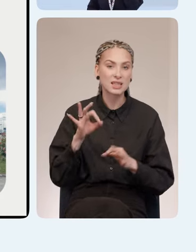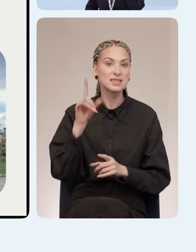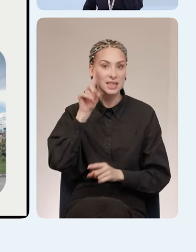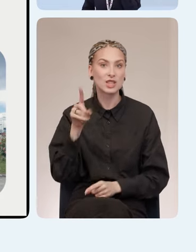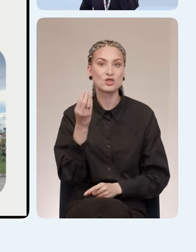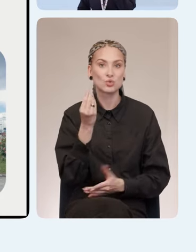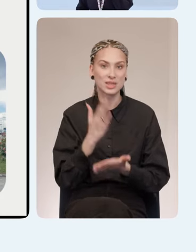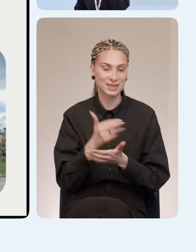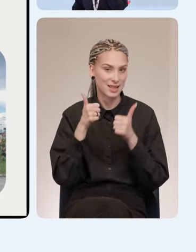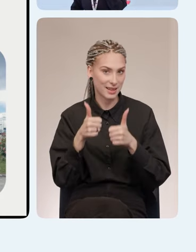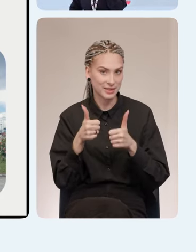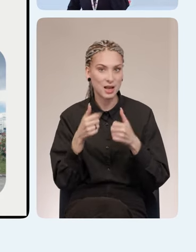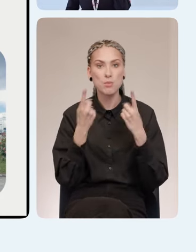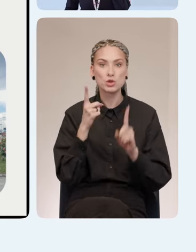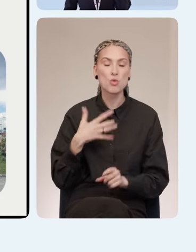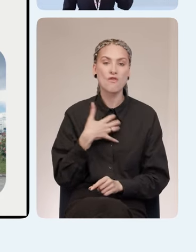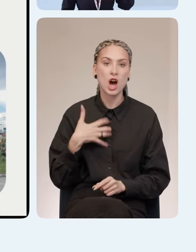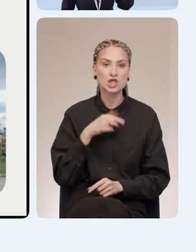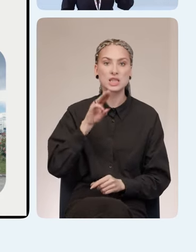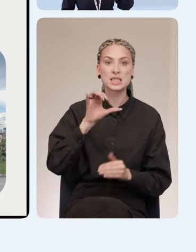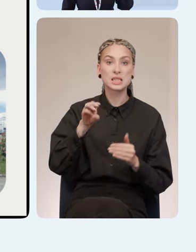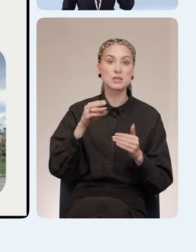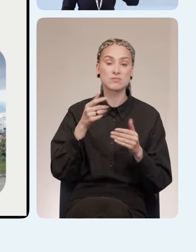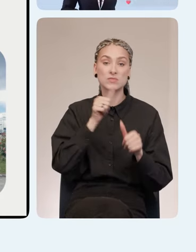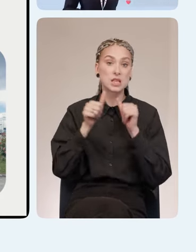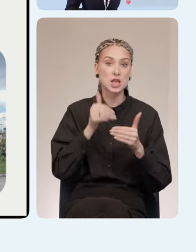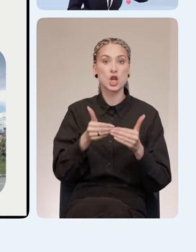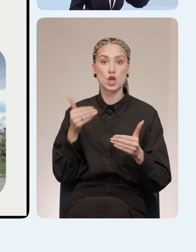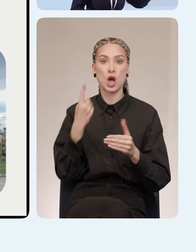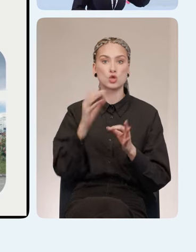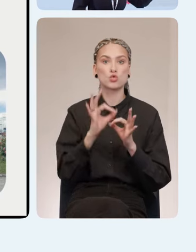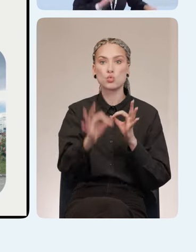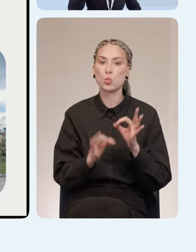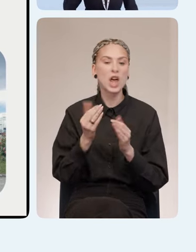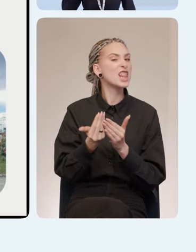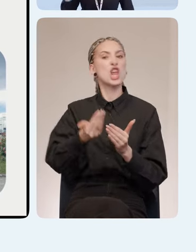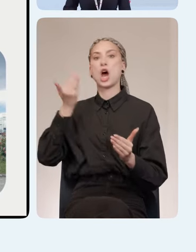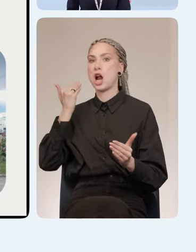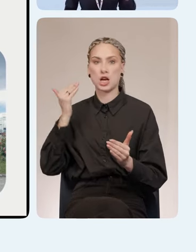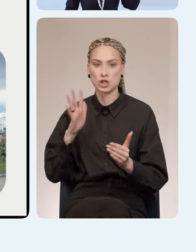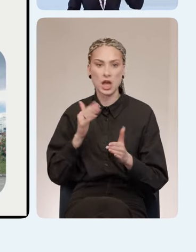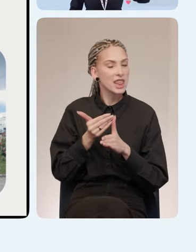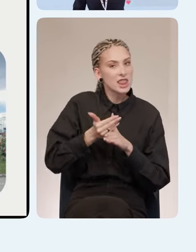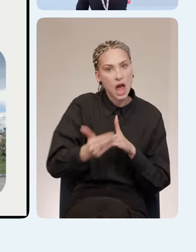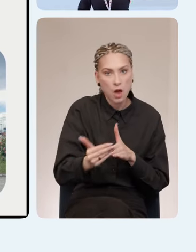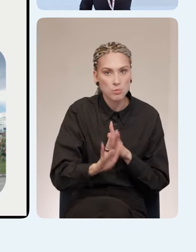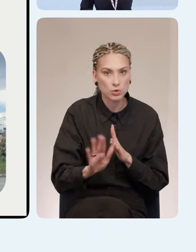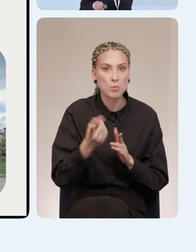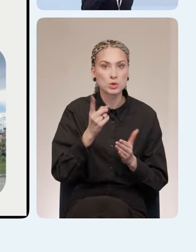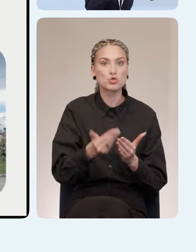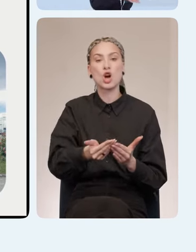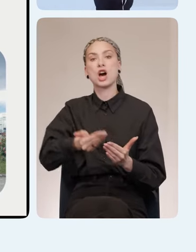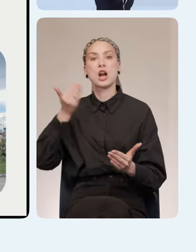кстати, еще один классный момент. Почему важно тестировать за сутки? Не раньше и не позже. Потому что раньше